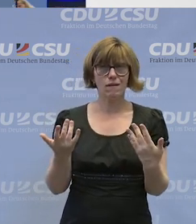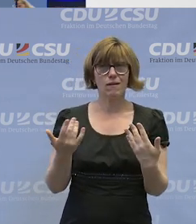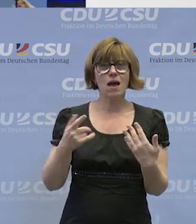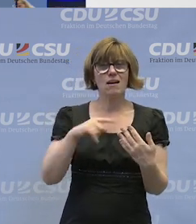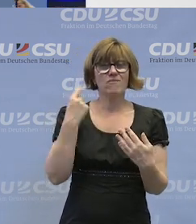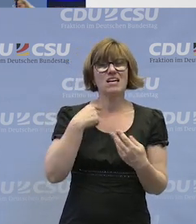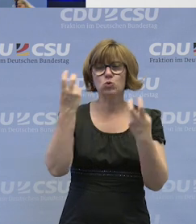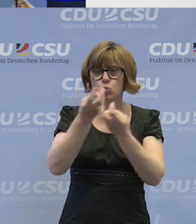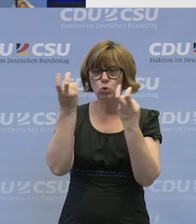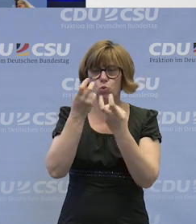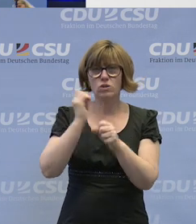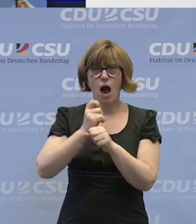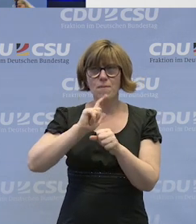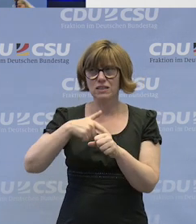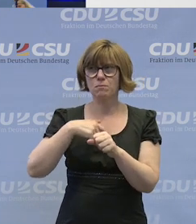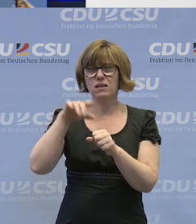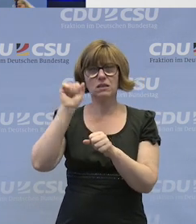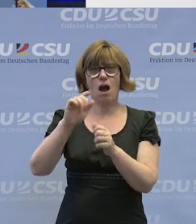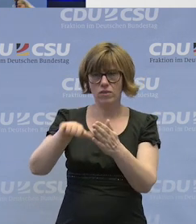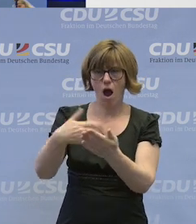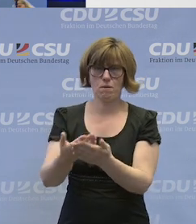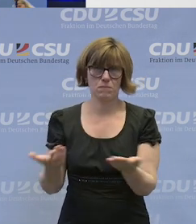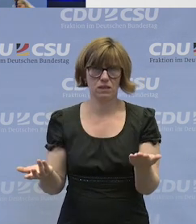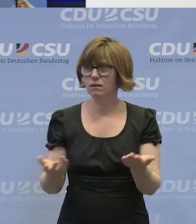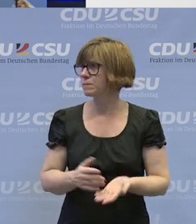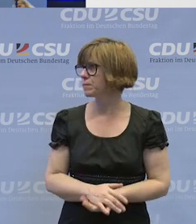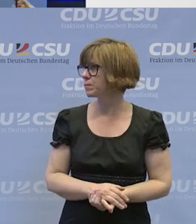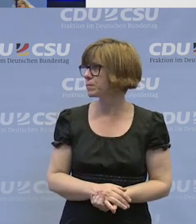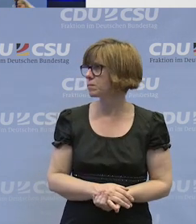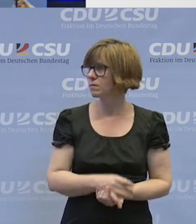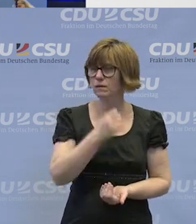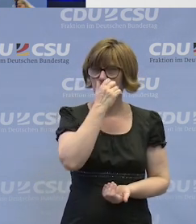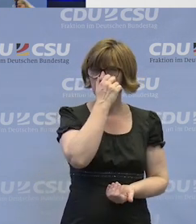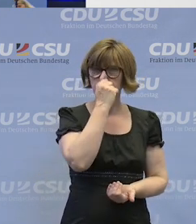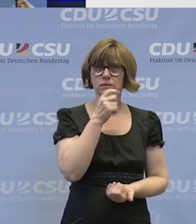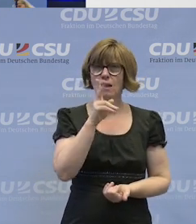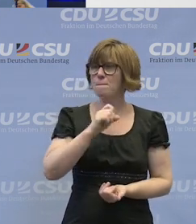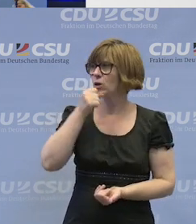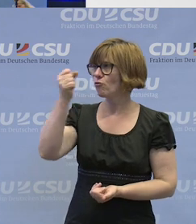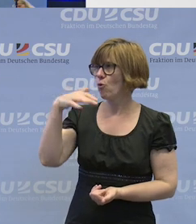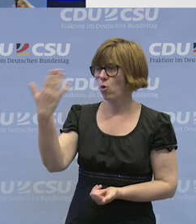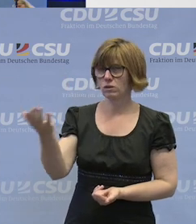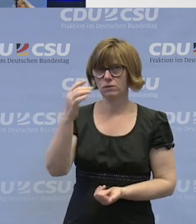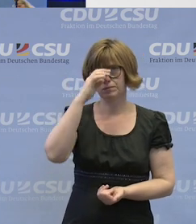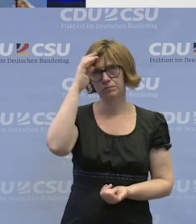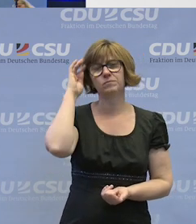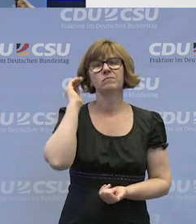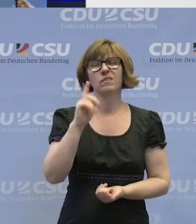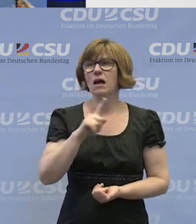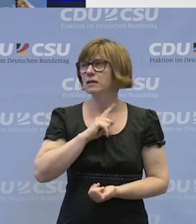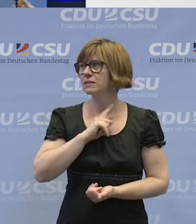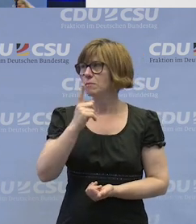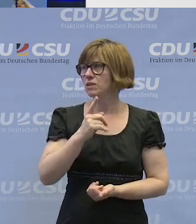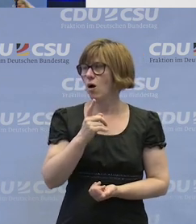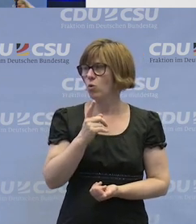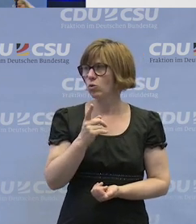bei unserem Suchen nach Arbeitsplätzen auch gleich was anzubieten haben. Wir verleihen mal eben ein Mikrofon. Dankeschön. Nur weil Sie auch